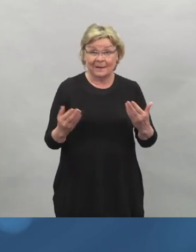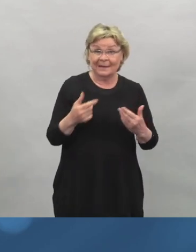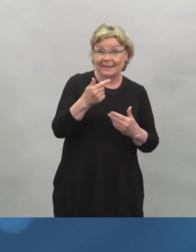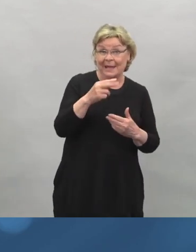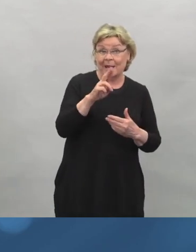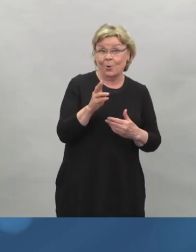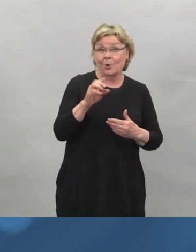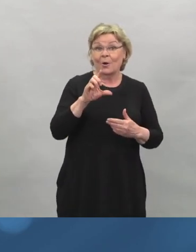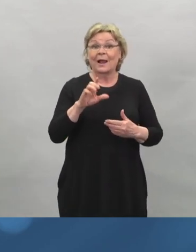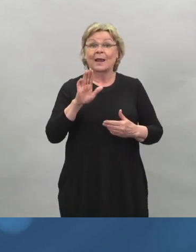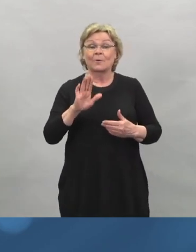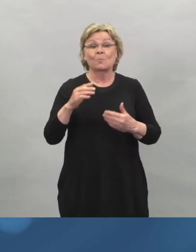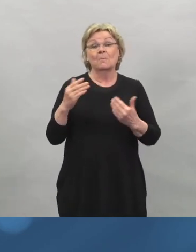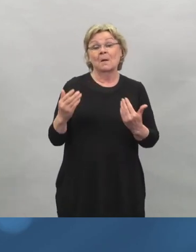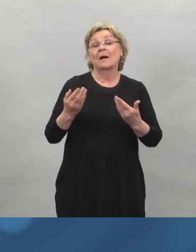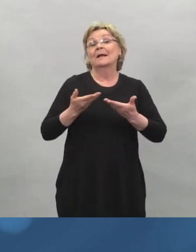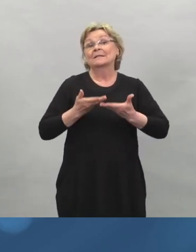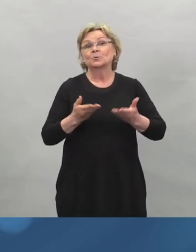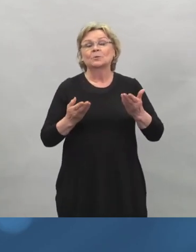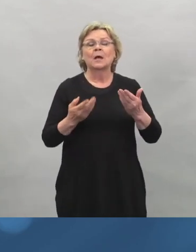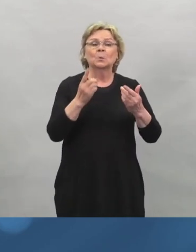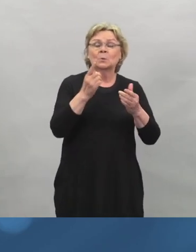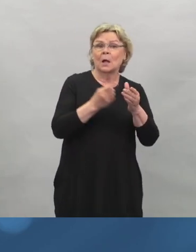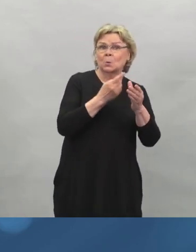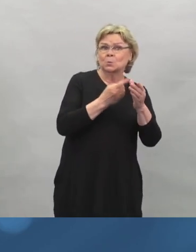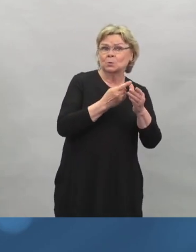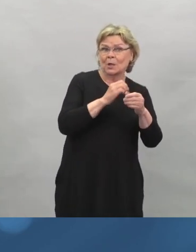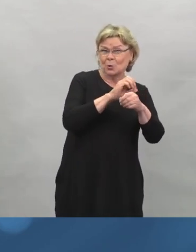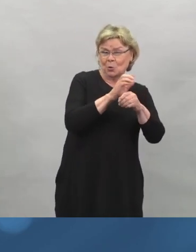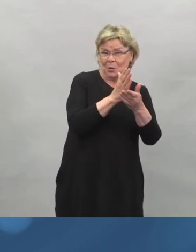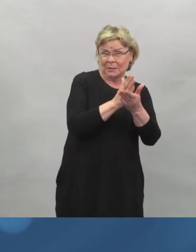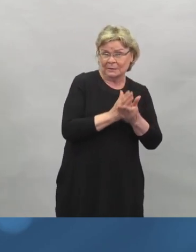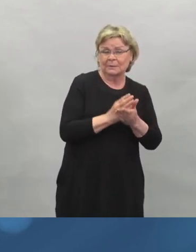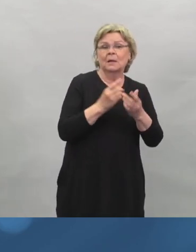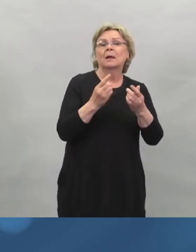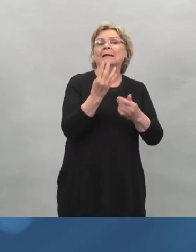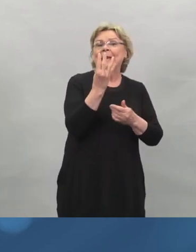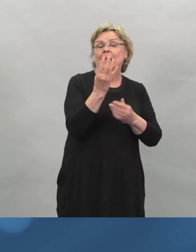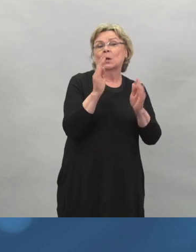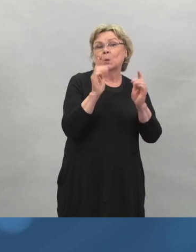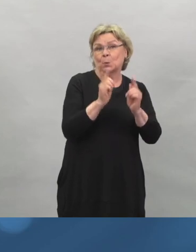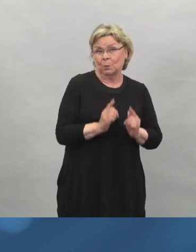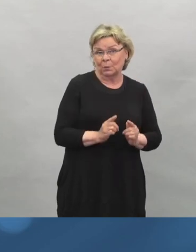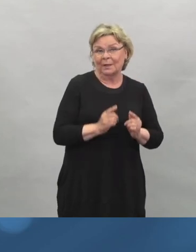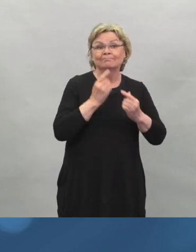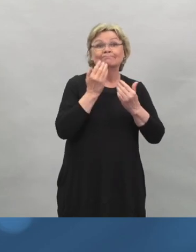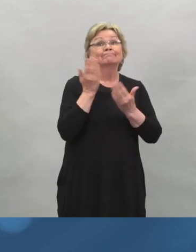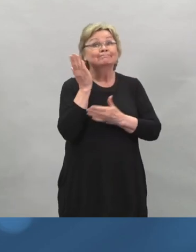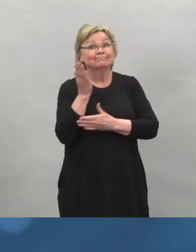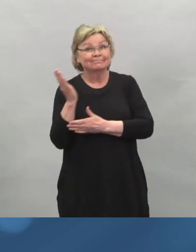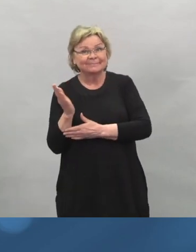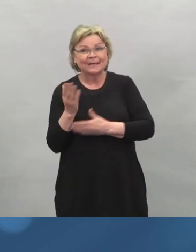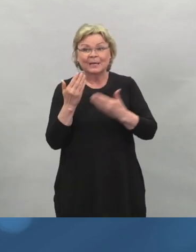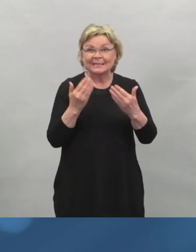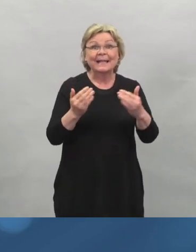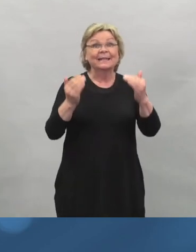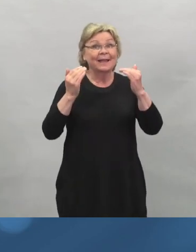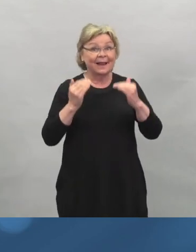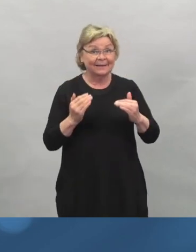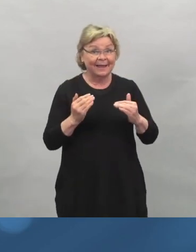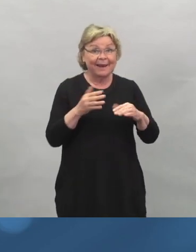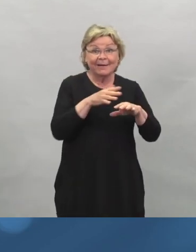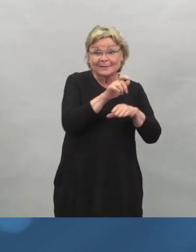Meillä on aluksi neljä lyhyttä esitystä, joiden jälkeen asiantuntijat vastaavat teidän katsojien ennalta lähettämiin